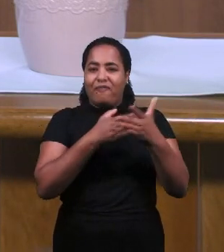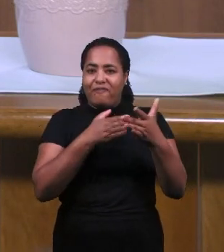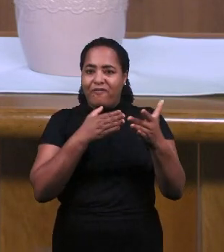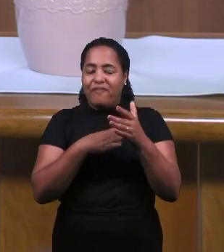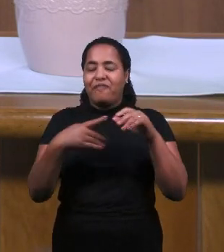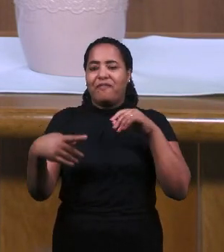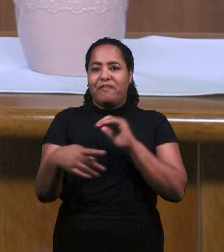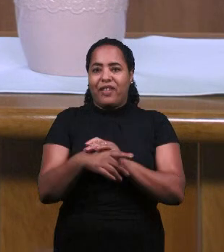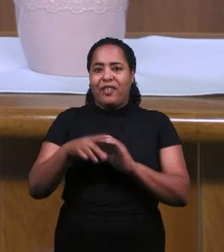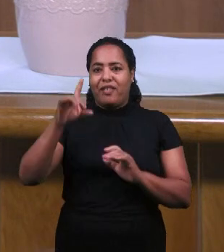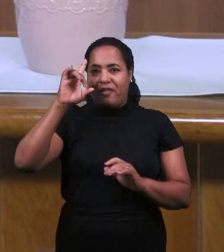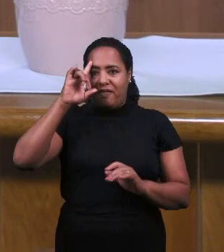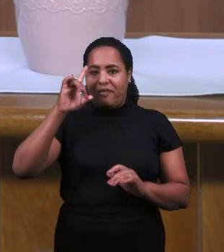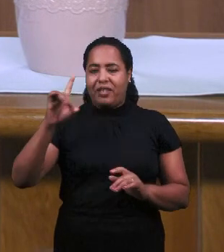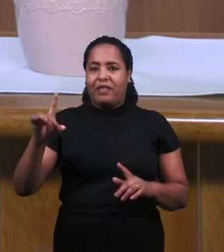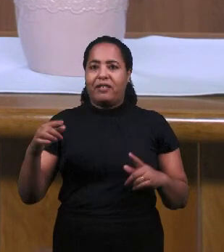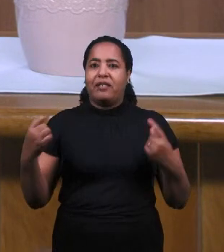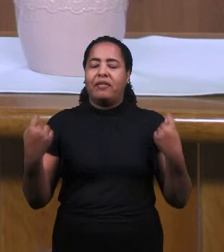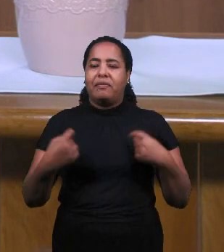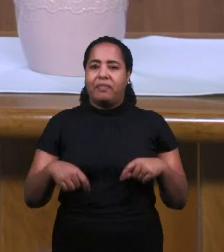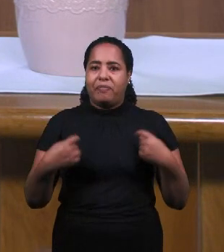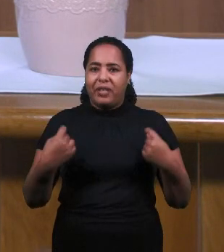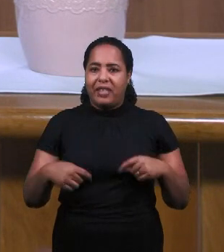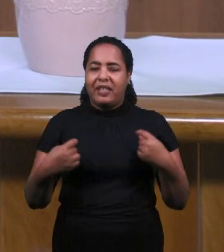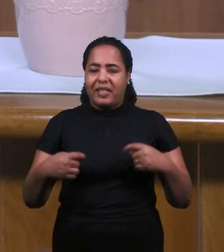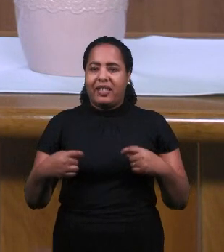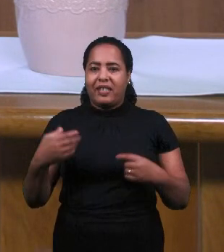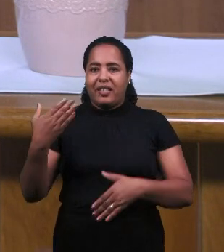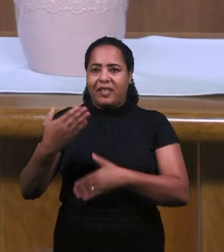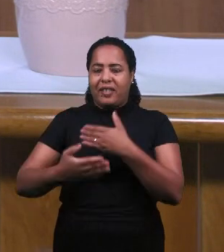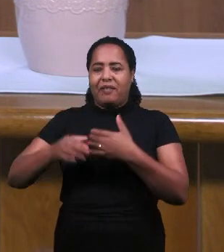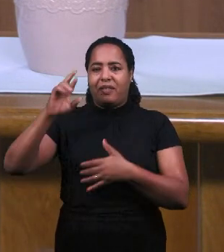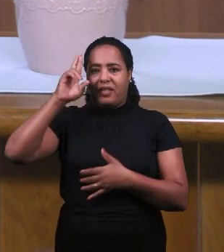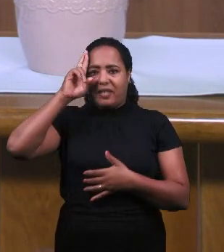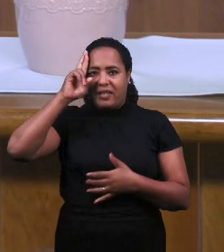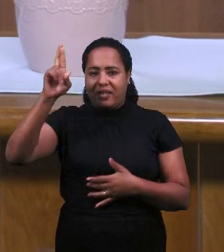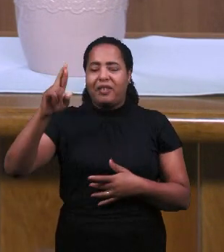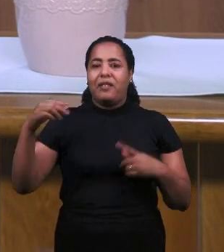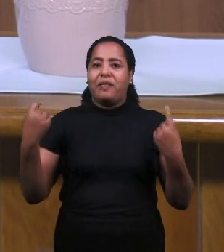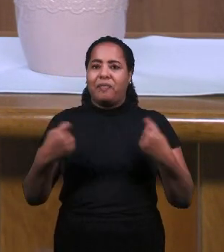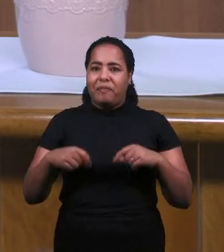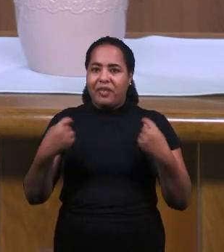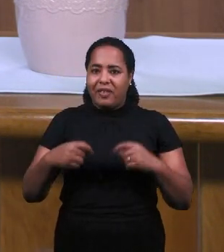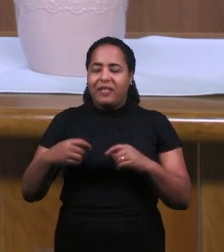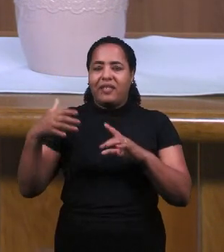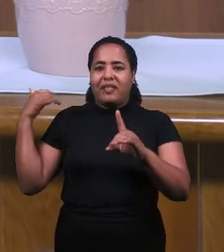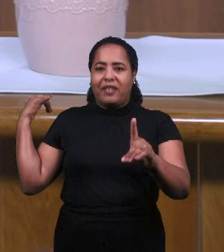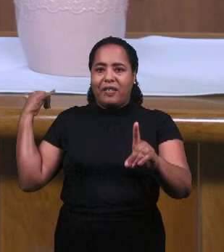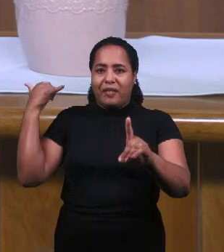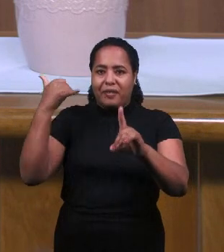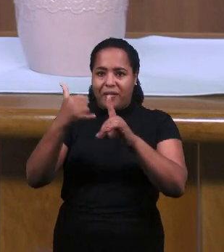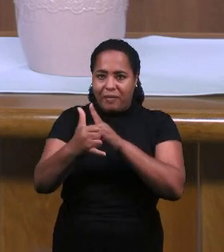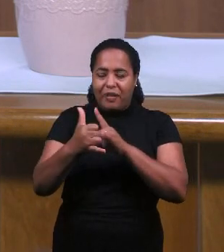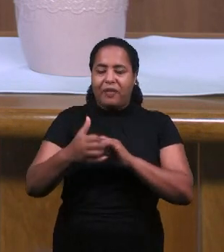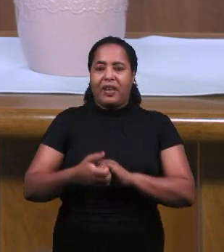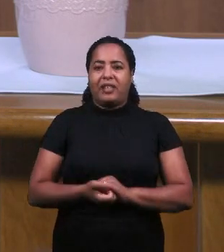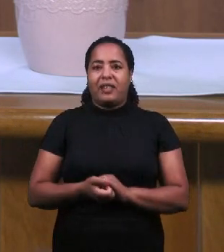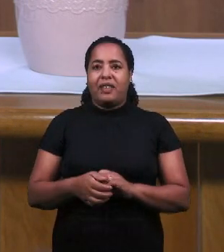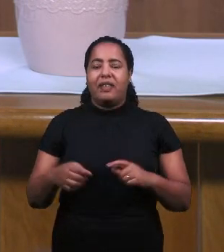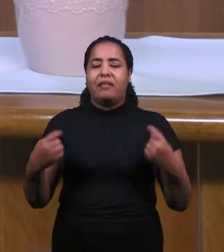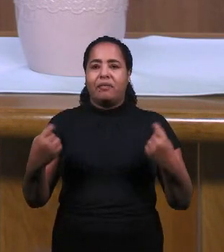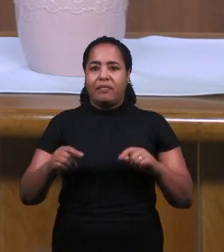Небесное Вмешательство Только Действие Чудотворения Нужно Быть В Присутствии Божьем Нужен Пророк